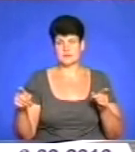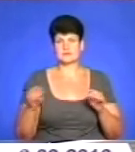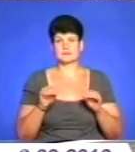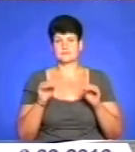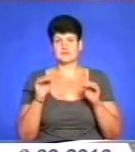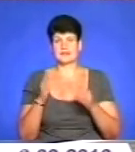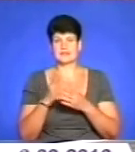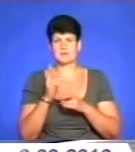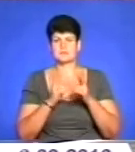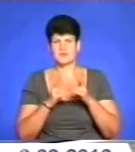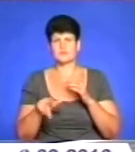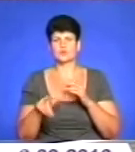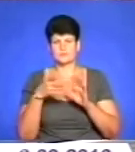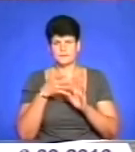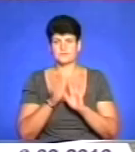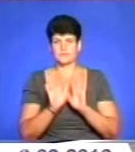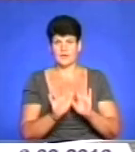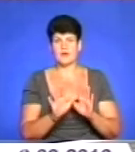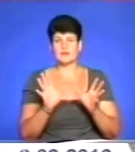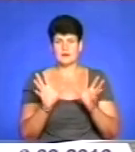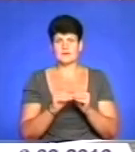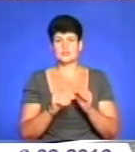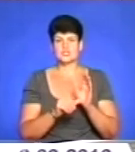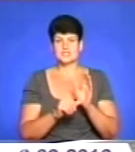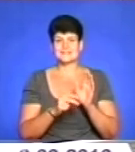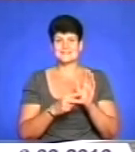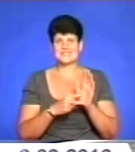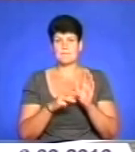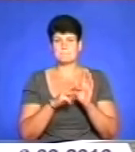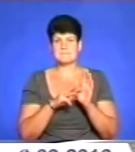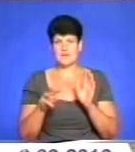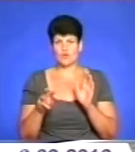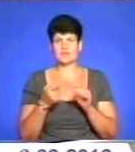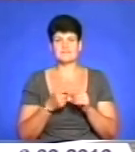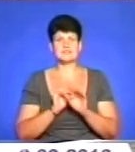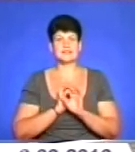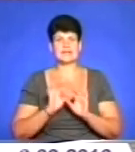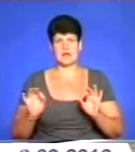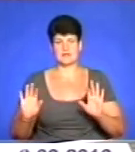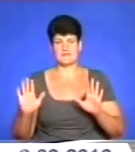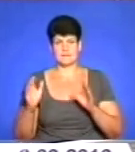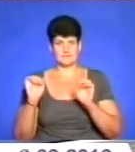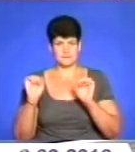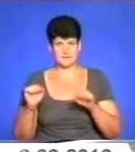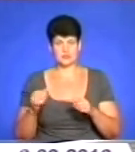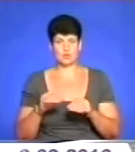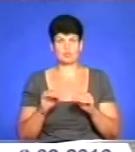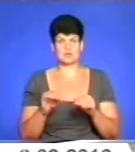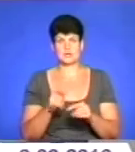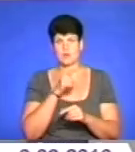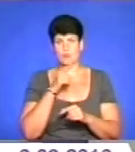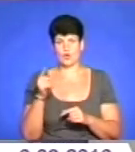підприємства, чи дороги. Але разом з тим, 6-7 мільйонів – це, мабуть, ідеальний варіант, але якщо посадити, наприклад,